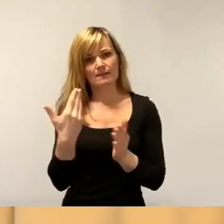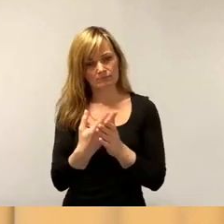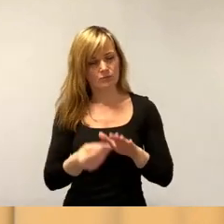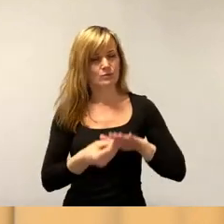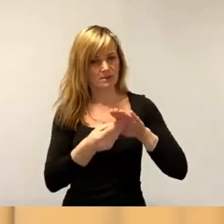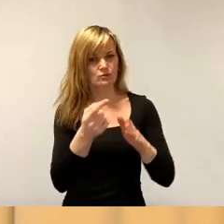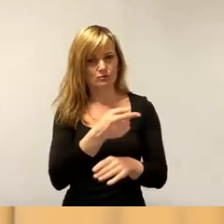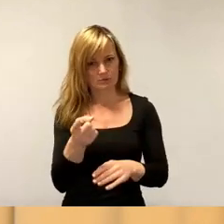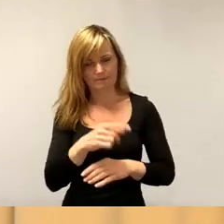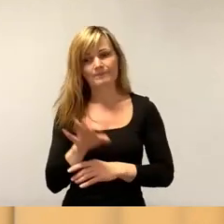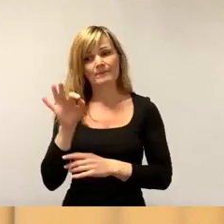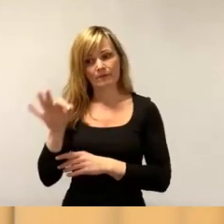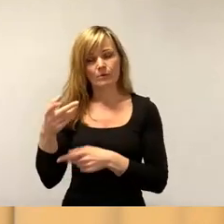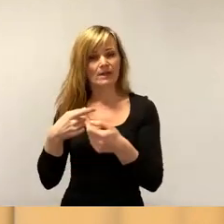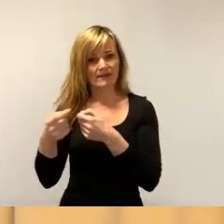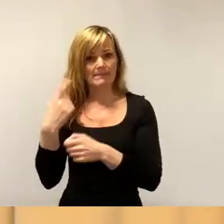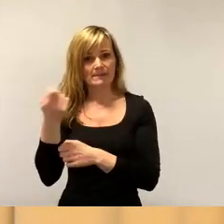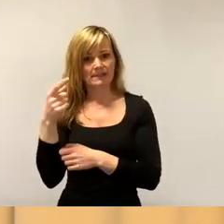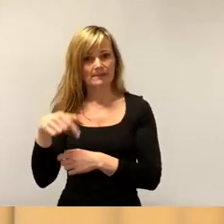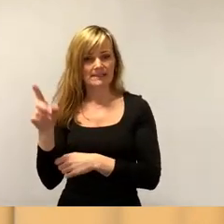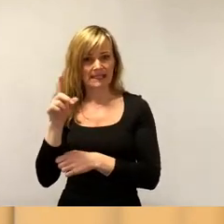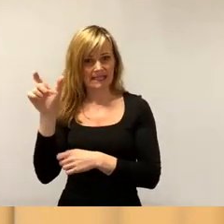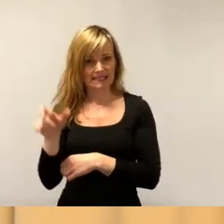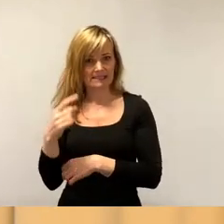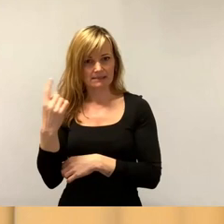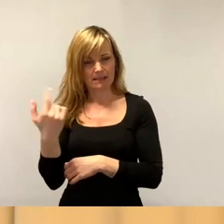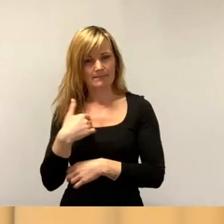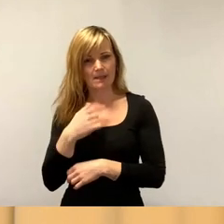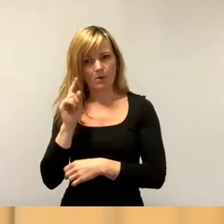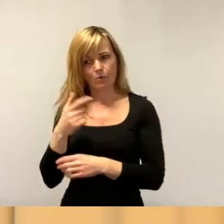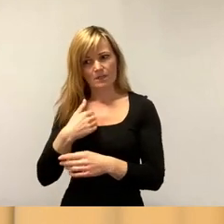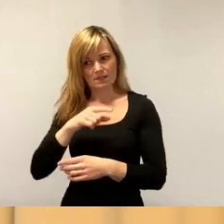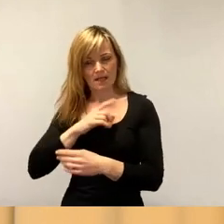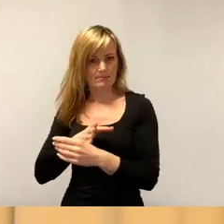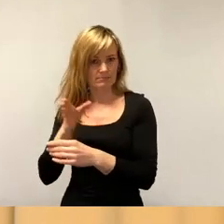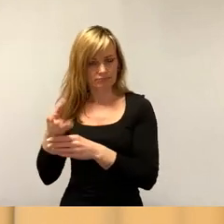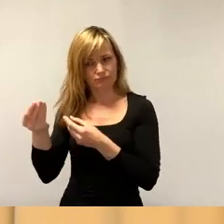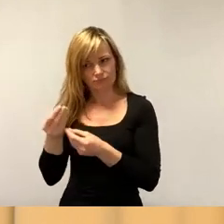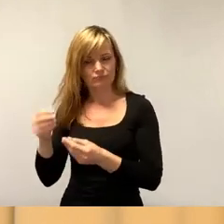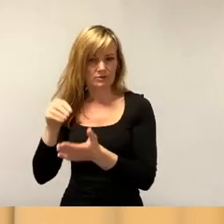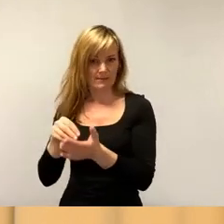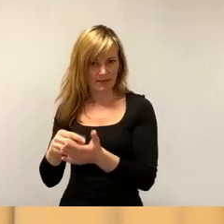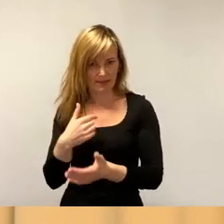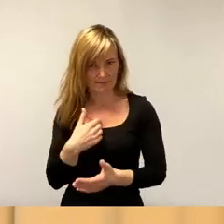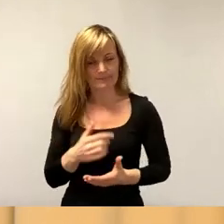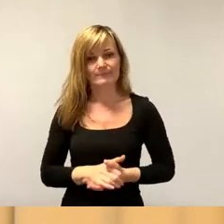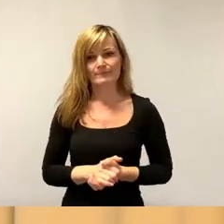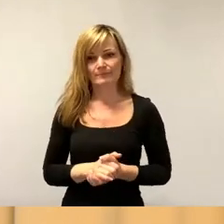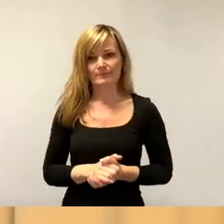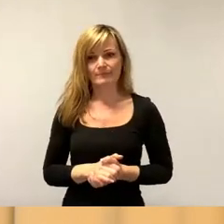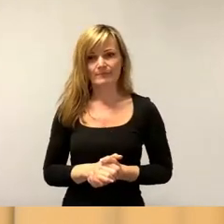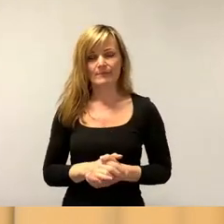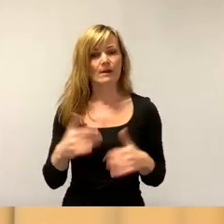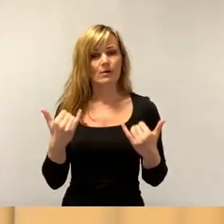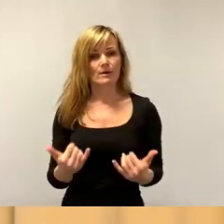Gewerbebetriebe in Renitz, wo ich unter anderem auch selbst beteiligt war. Heute steht zum Beispiel noch die